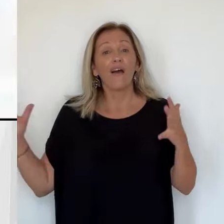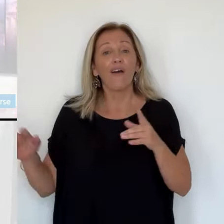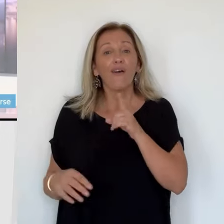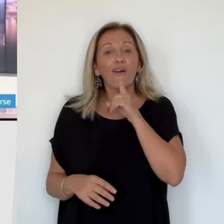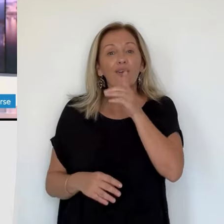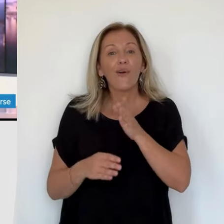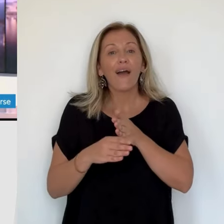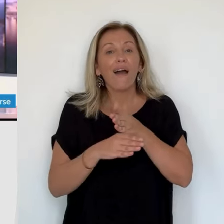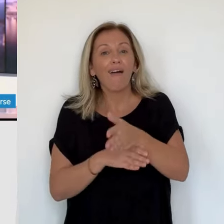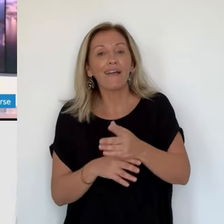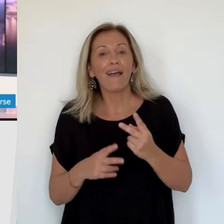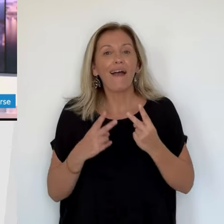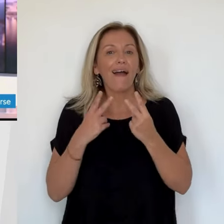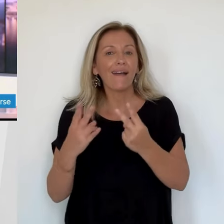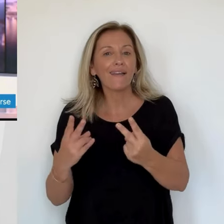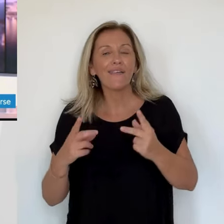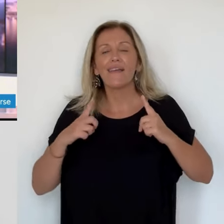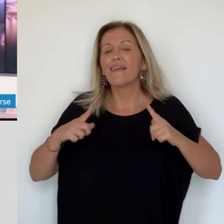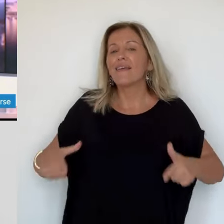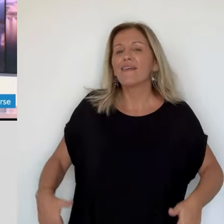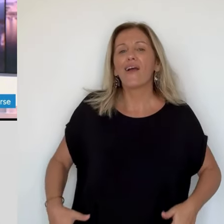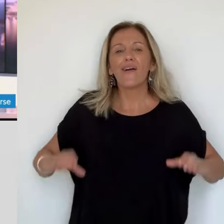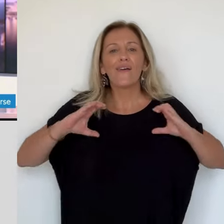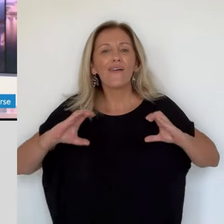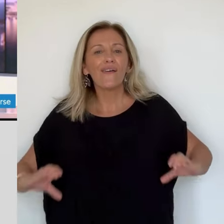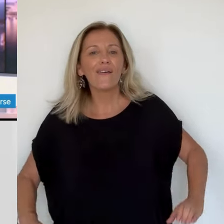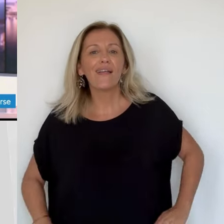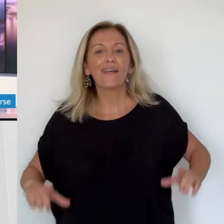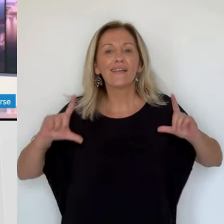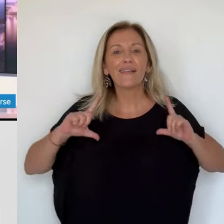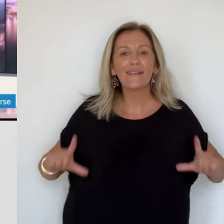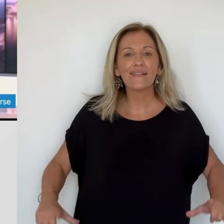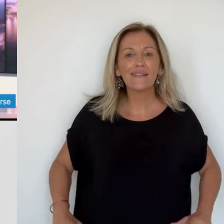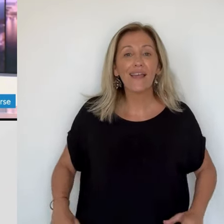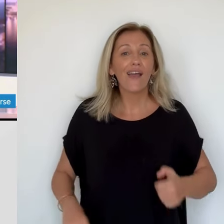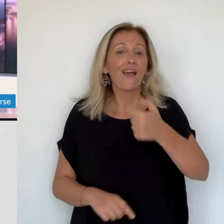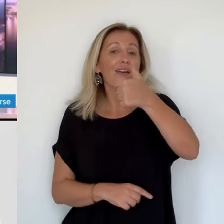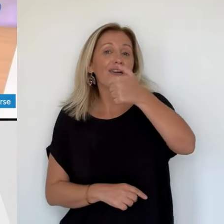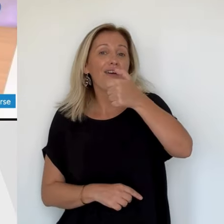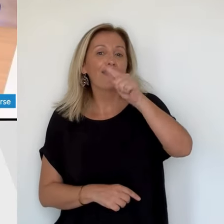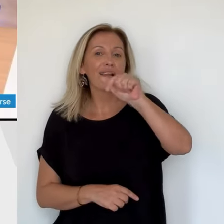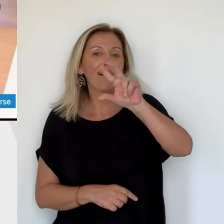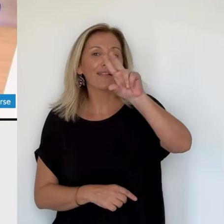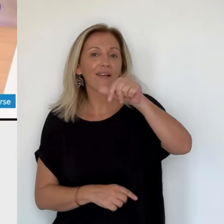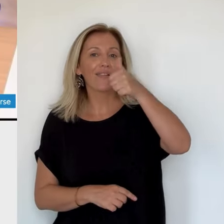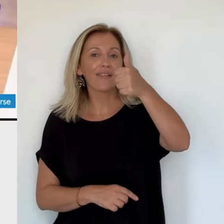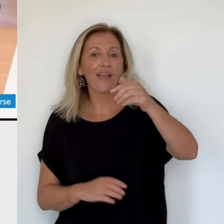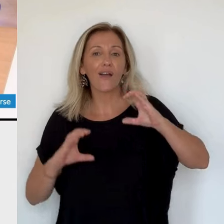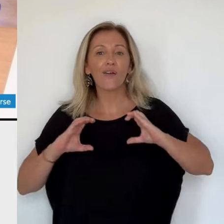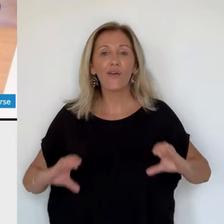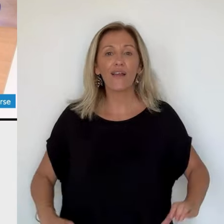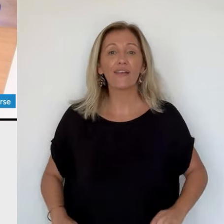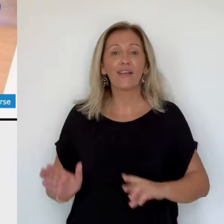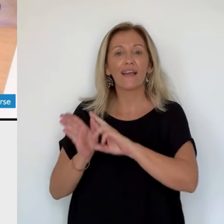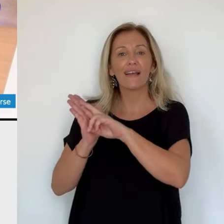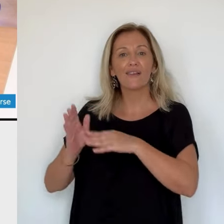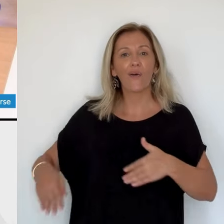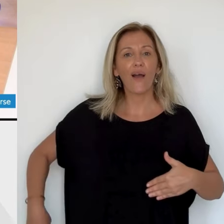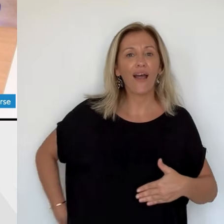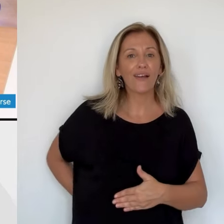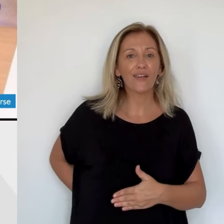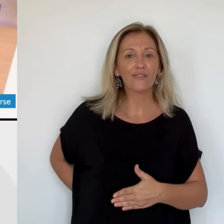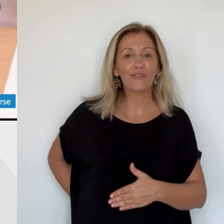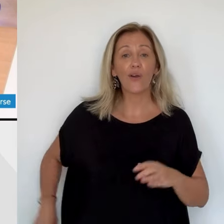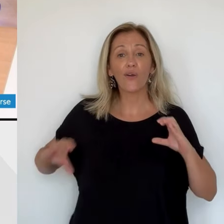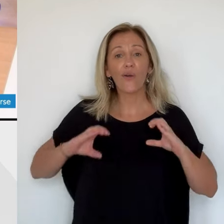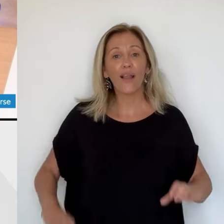Dans les écoles, les collèges, les lycées, le grand jour de la rentrée est arrivé parmi les 31 collèges de Lille, celui de Baleone